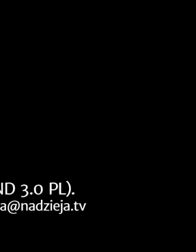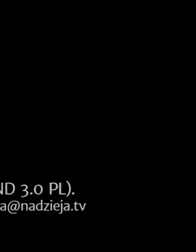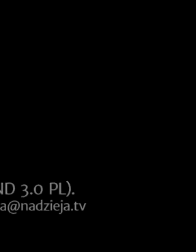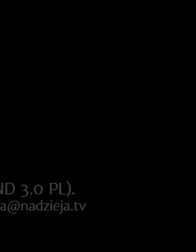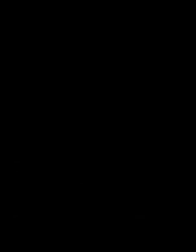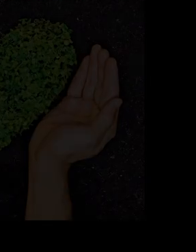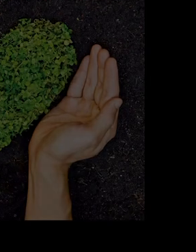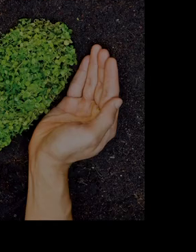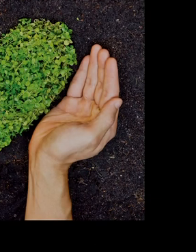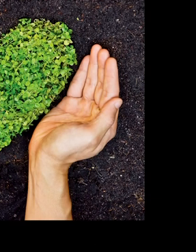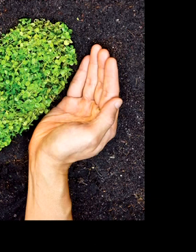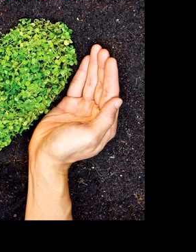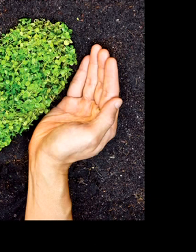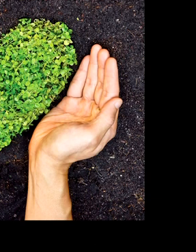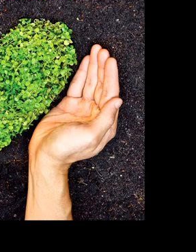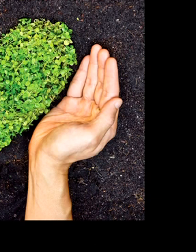KONIEC